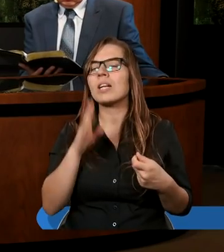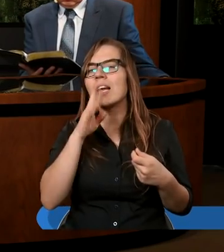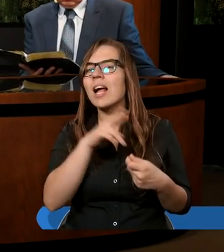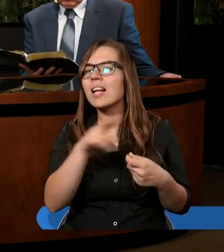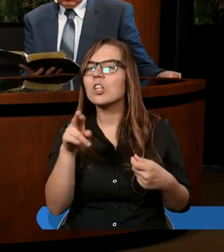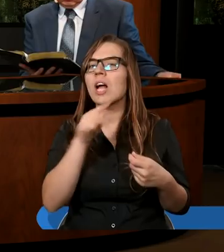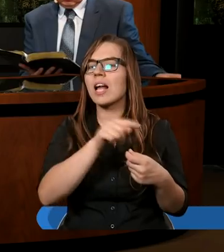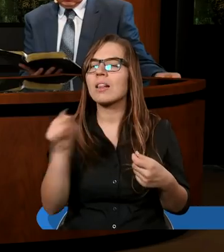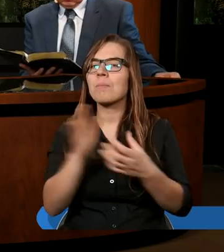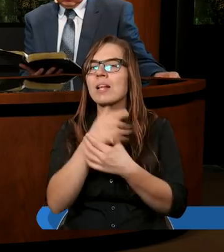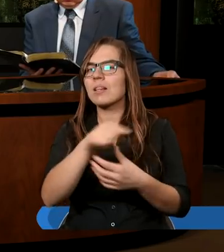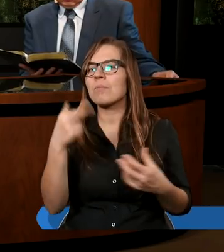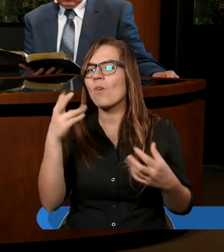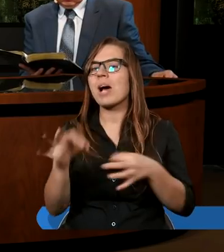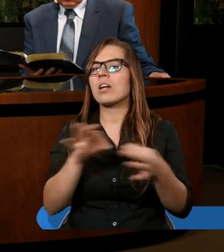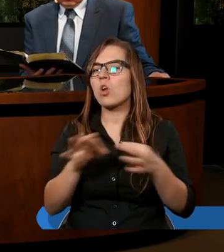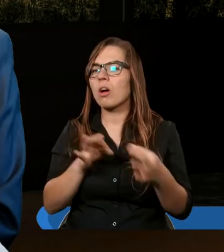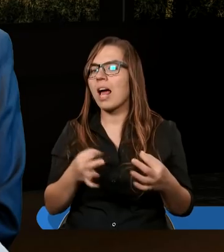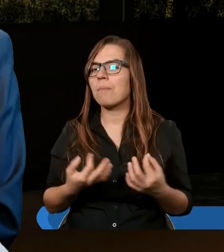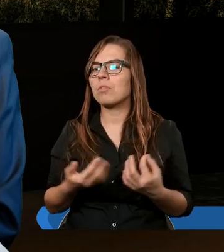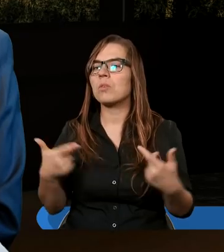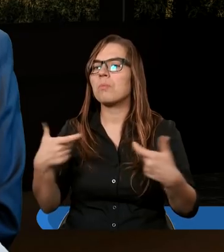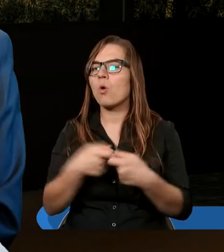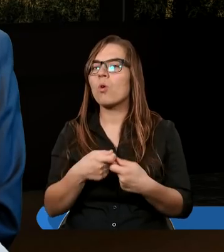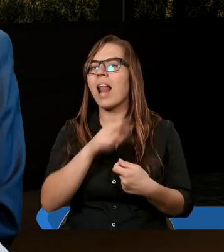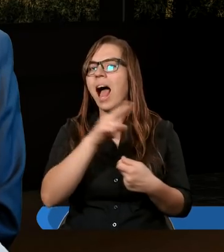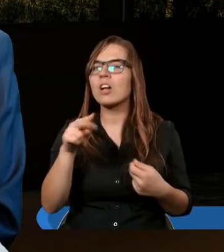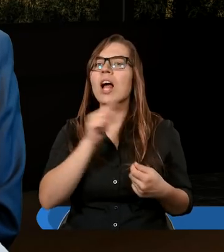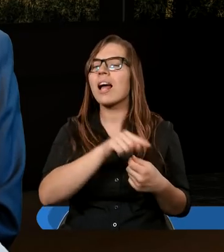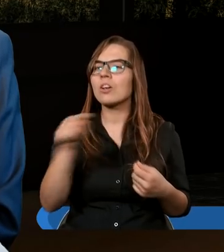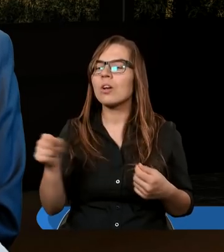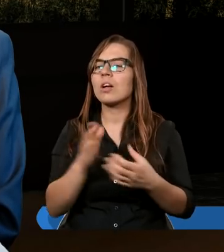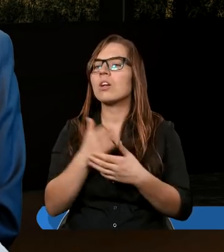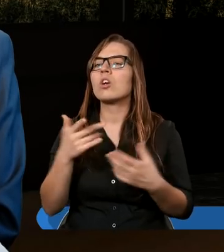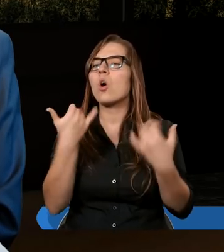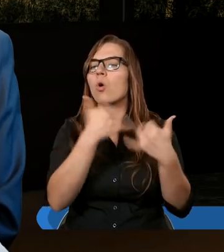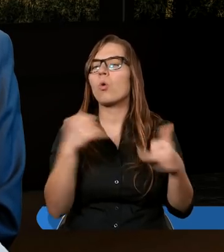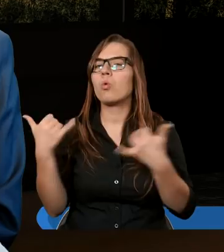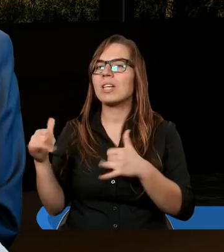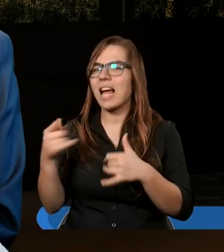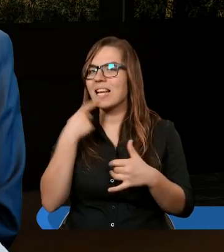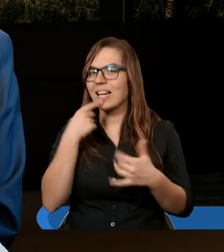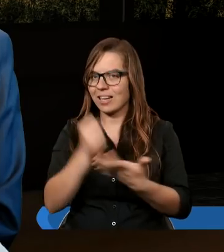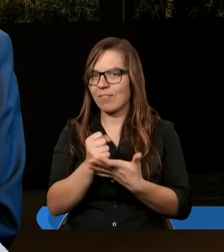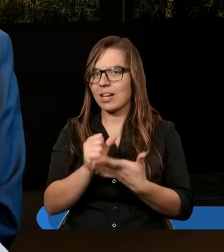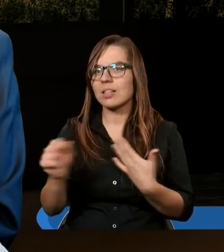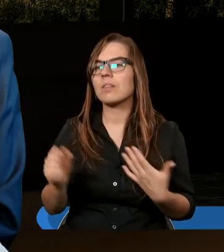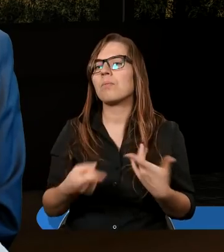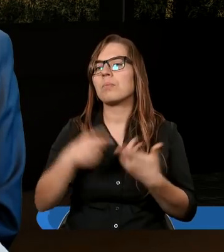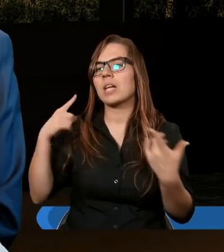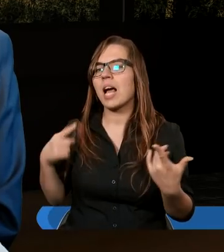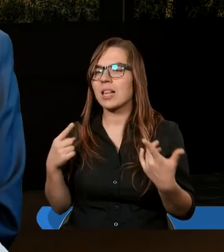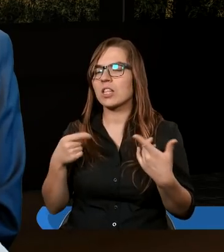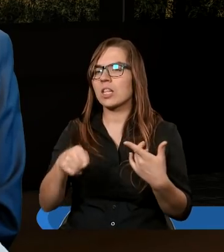jakiś między tymi dwoma historiami? Wspólnym mianownikiem jest kwestia różnych języków. Przed